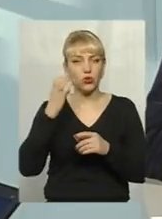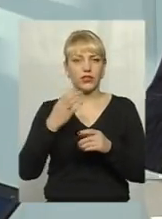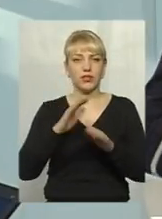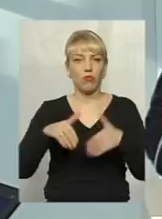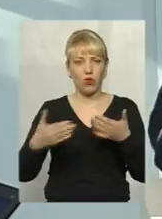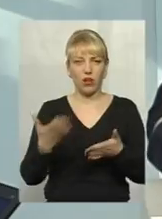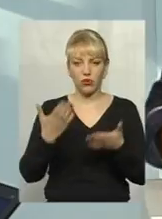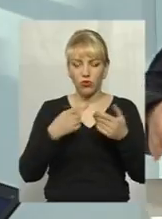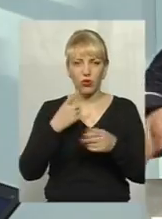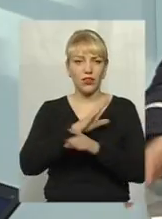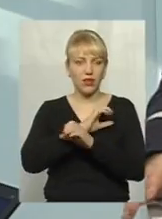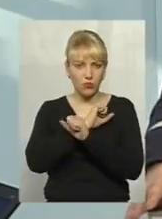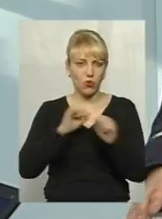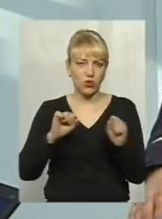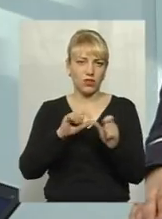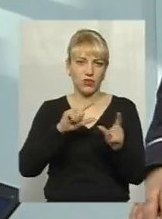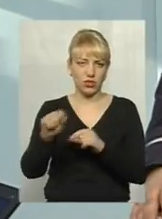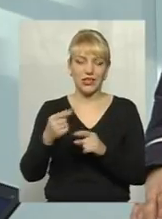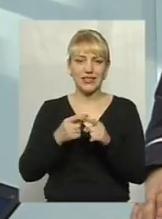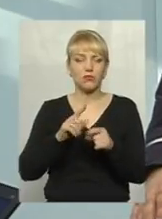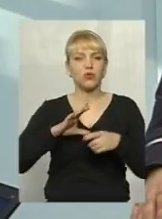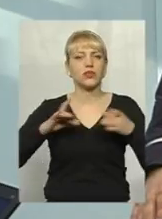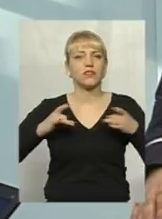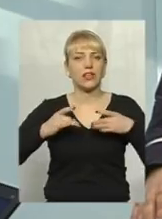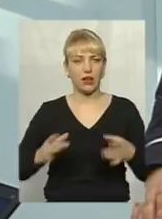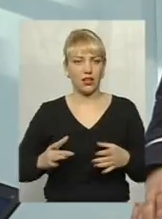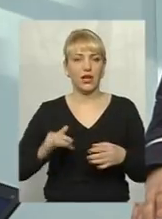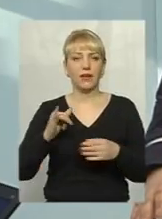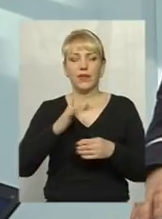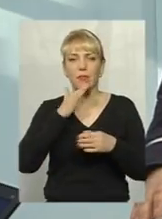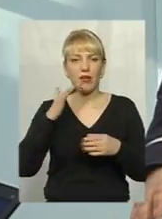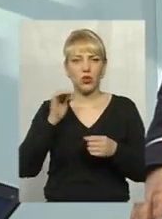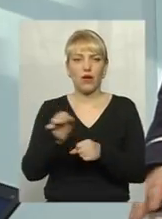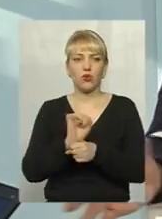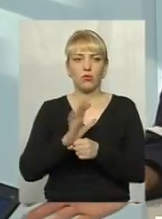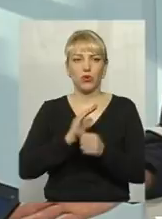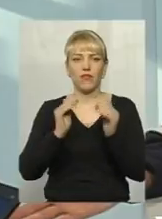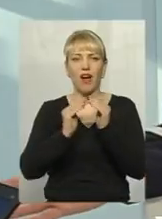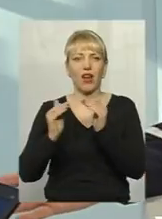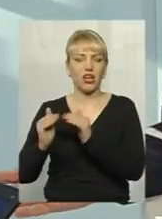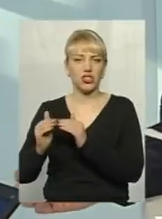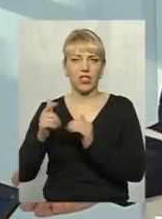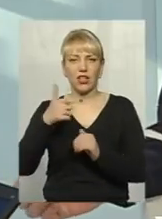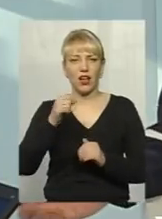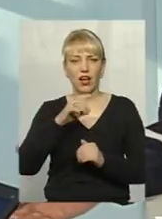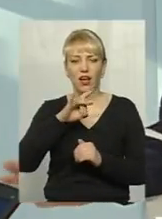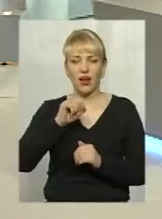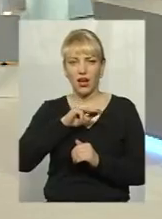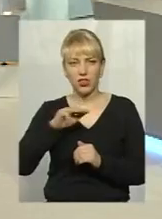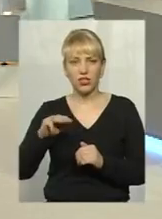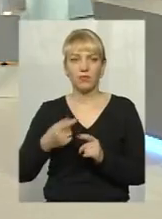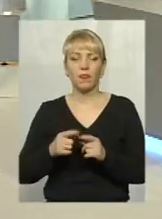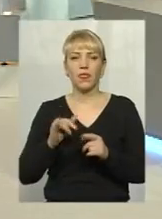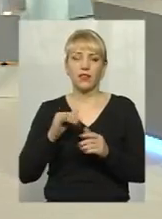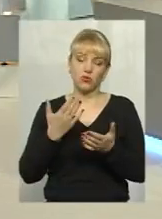чинник. Тим більше нам повезло, що це було свята, що більшість автомобілів були в гаражах, ті, що використовувалися щоденно. Так, звичайно, люди